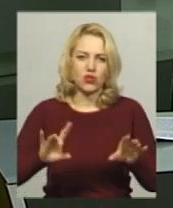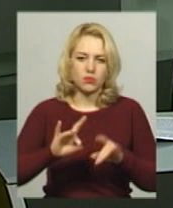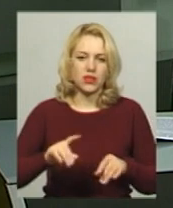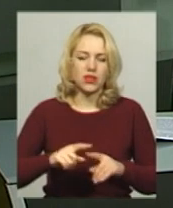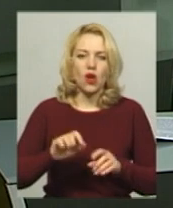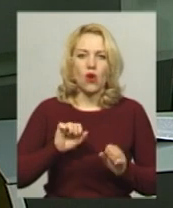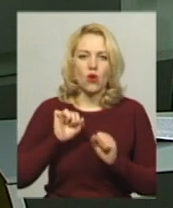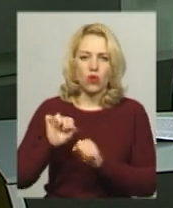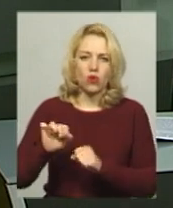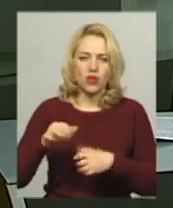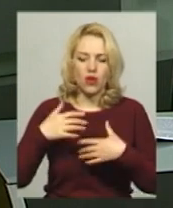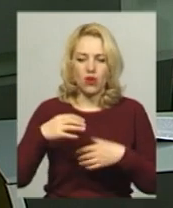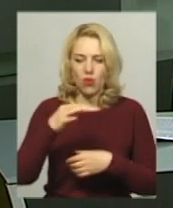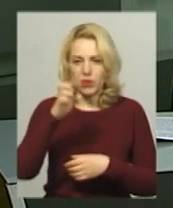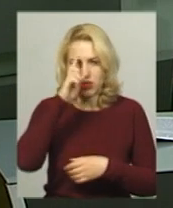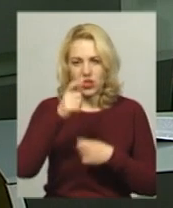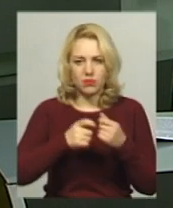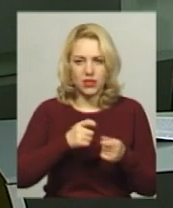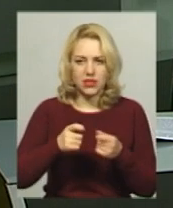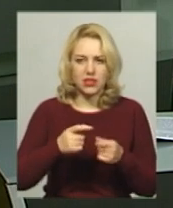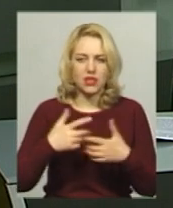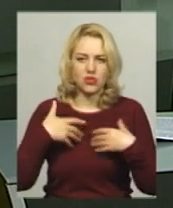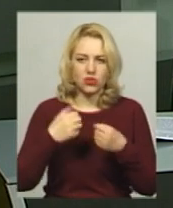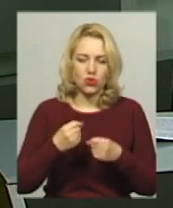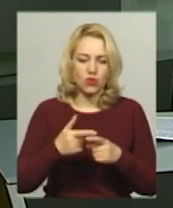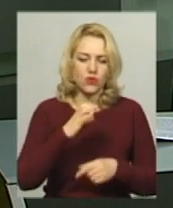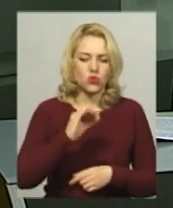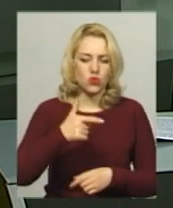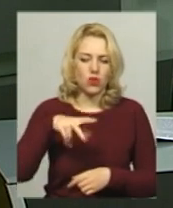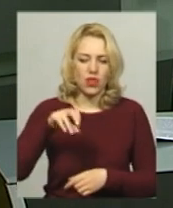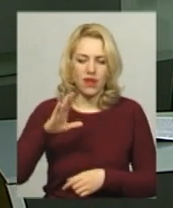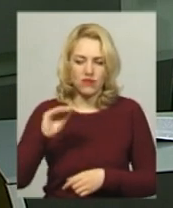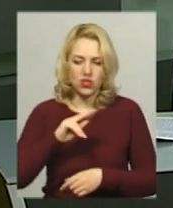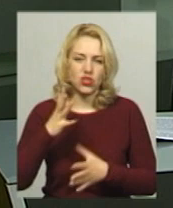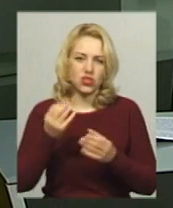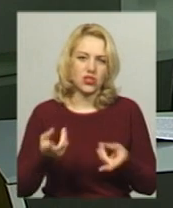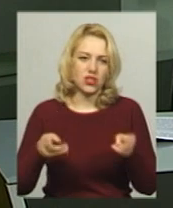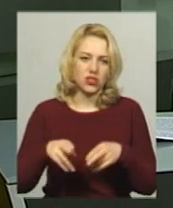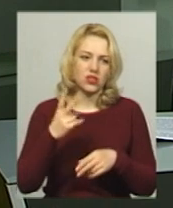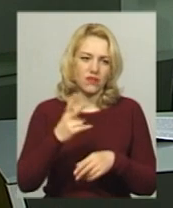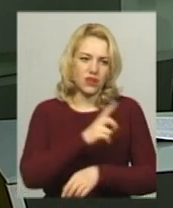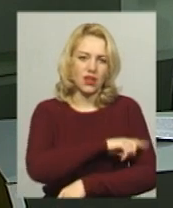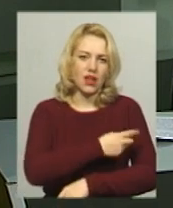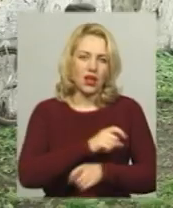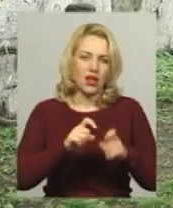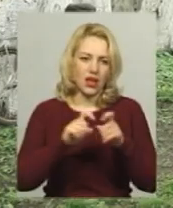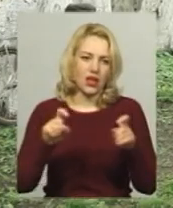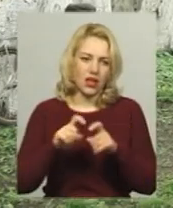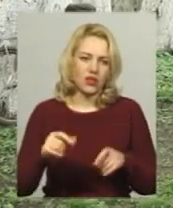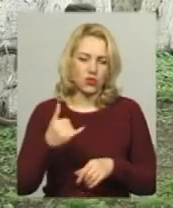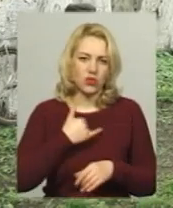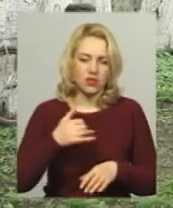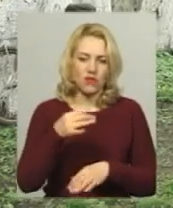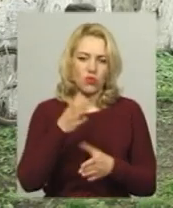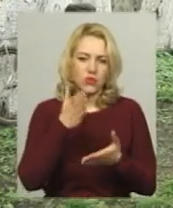облдержадміністрації Яков Цуглевич. Також, за його словами, в області ще залишилося дві дільничних лікарні. У нас в